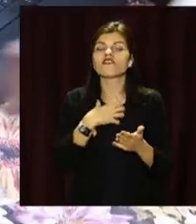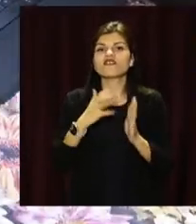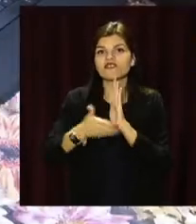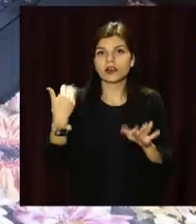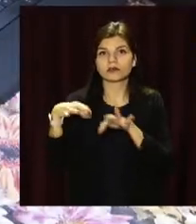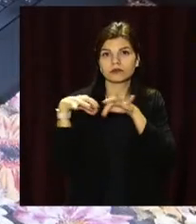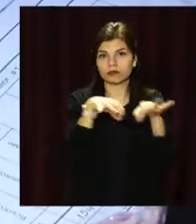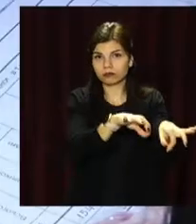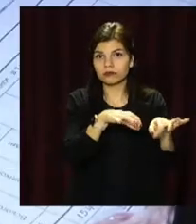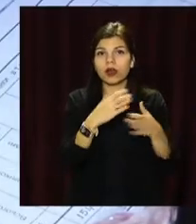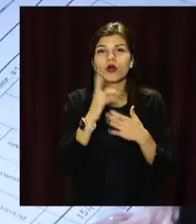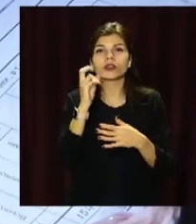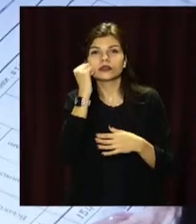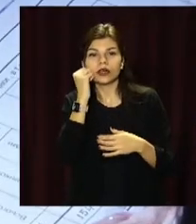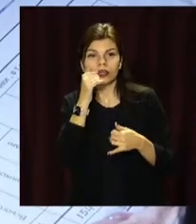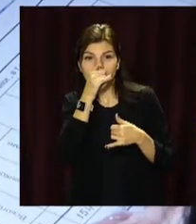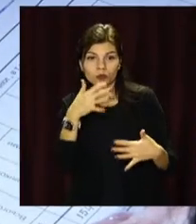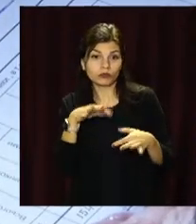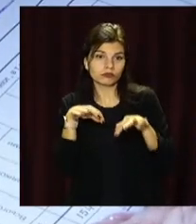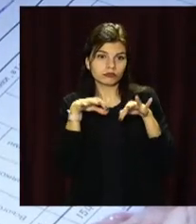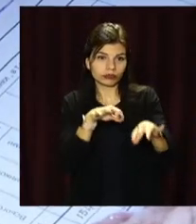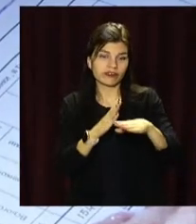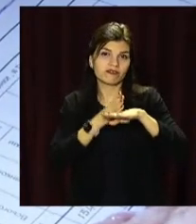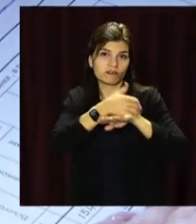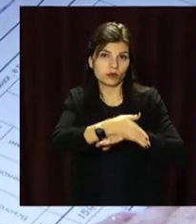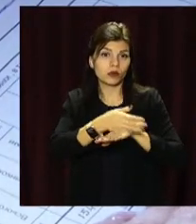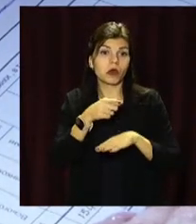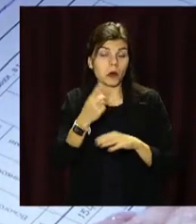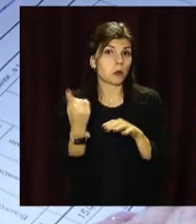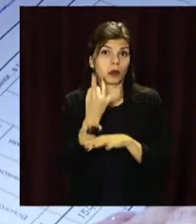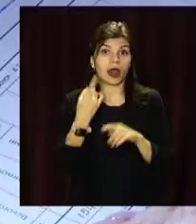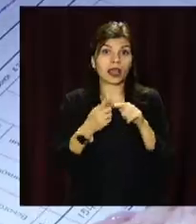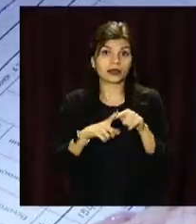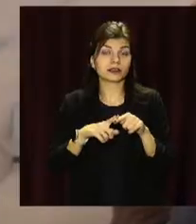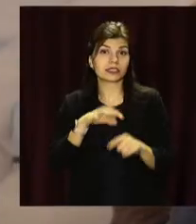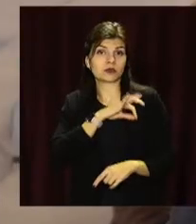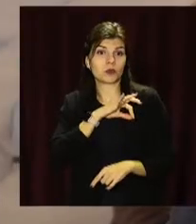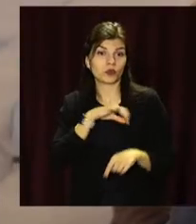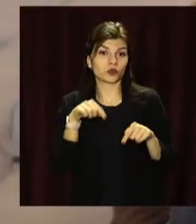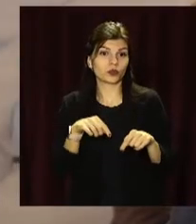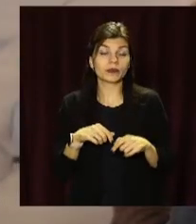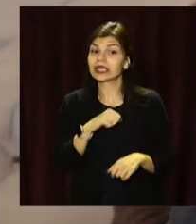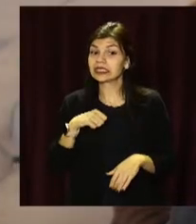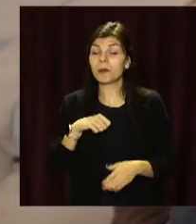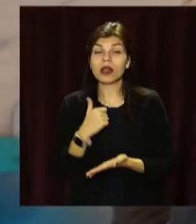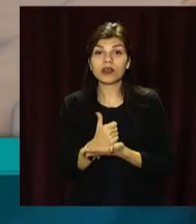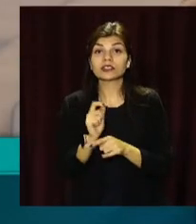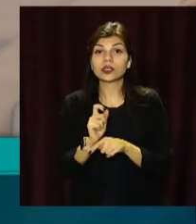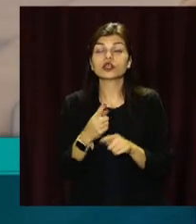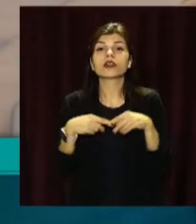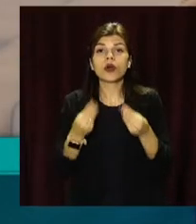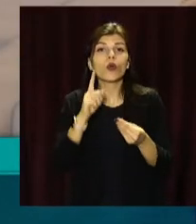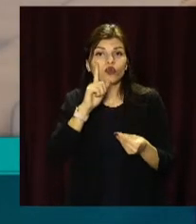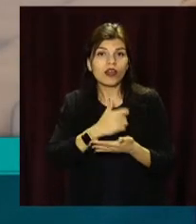маломобільним містянам. Кам'янський ЦНАП став першим центром в Україні, де запрацював цей сервіс. Найголовніше наша задача – створити